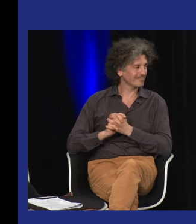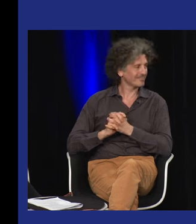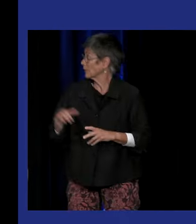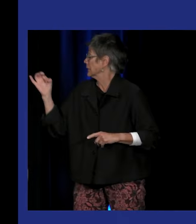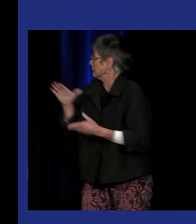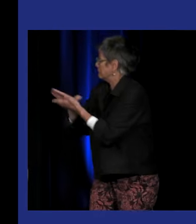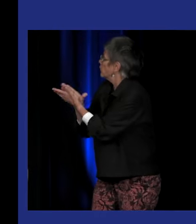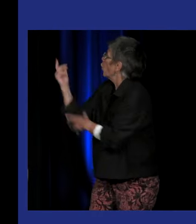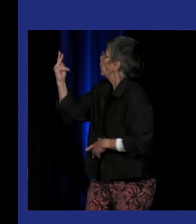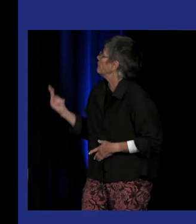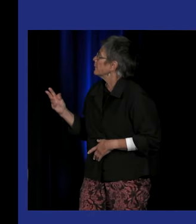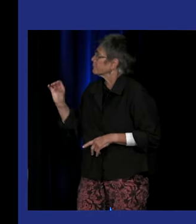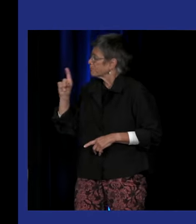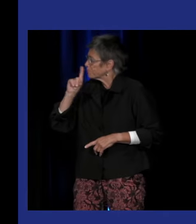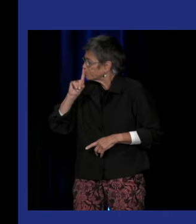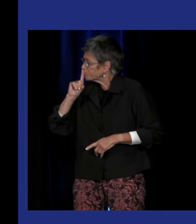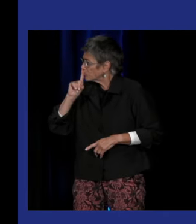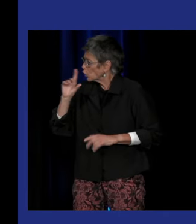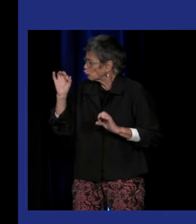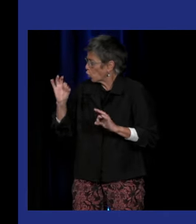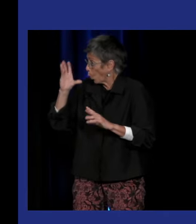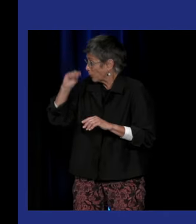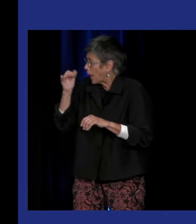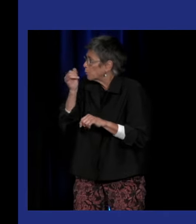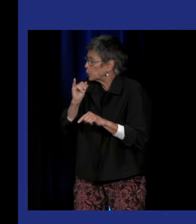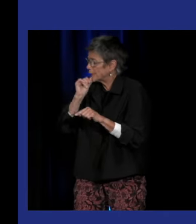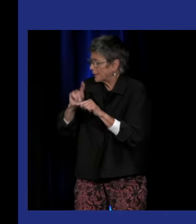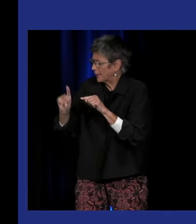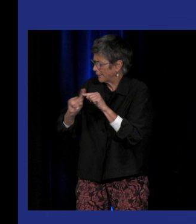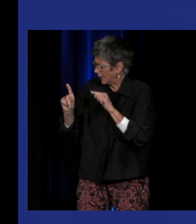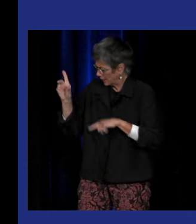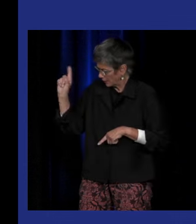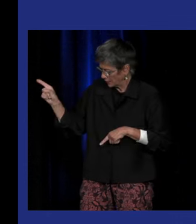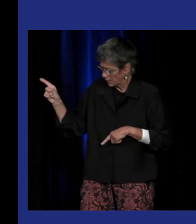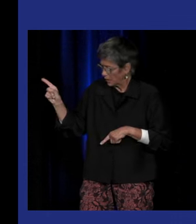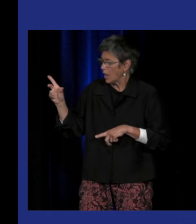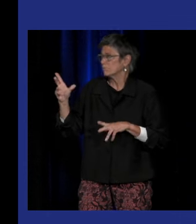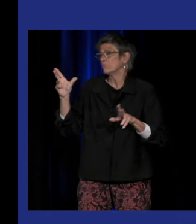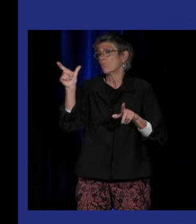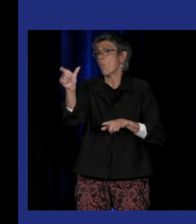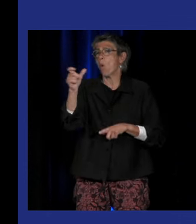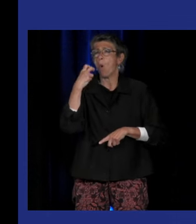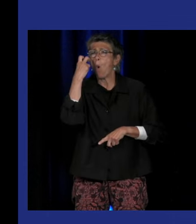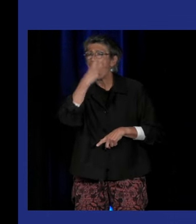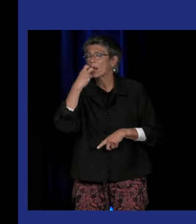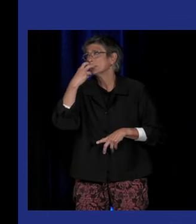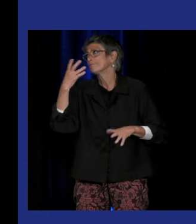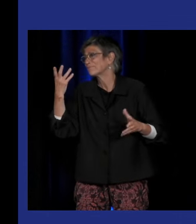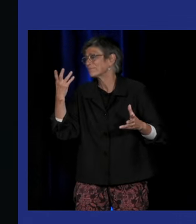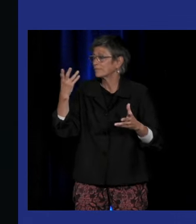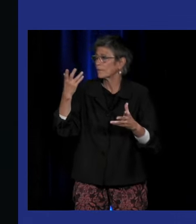Excuse-moi, Olivier, mais je pense qu'on a oublié un petit détail quand tu as dit le mot oraliste. Et c'est que